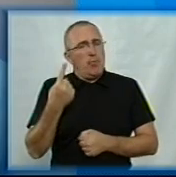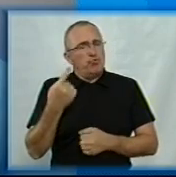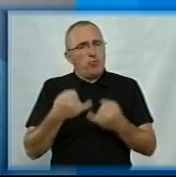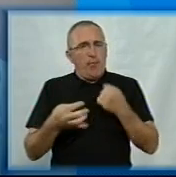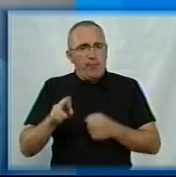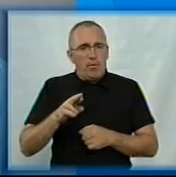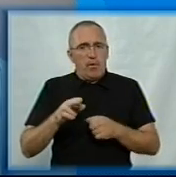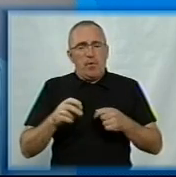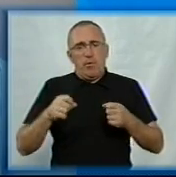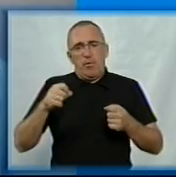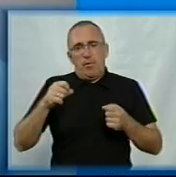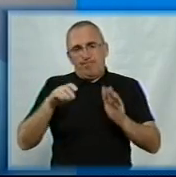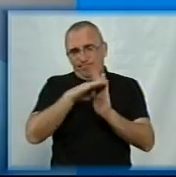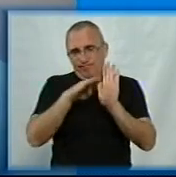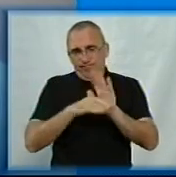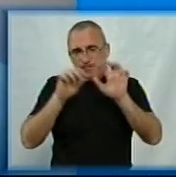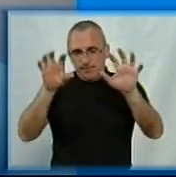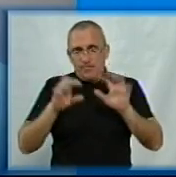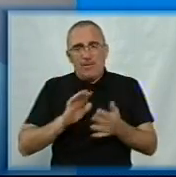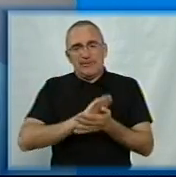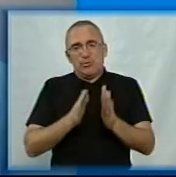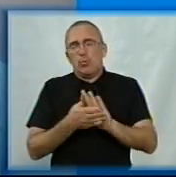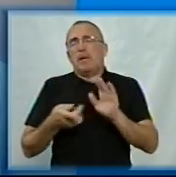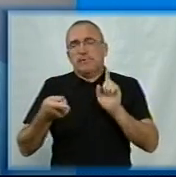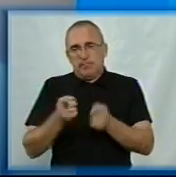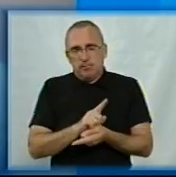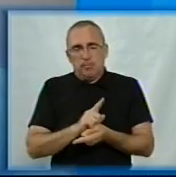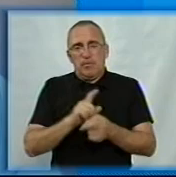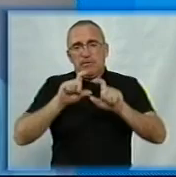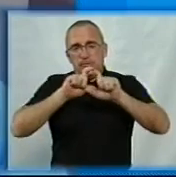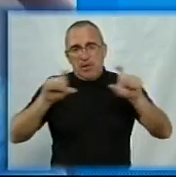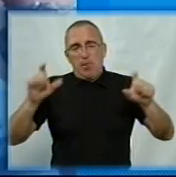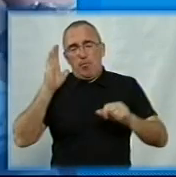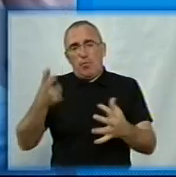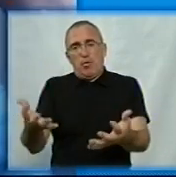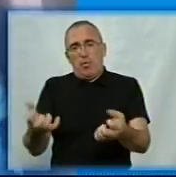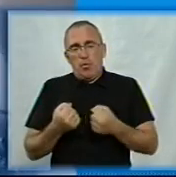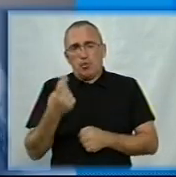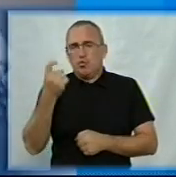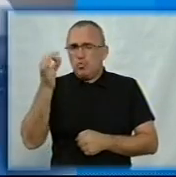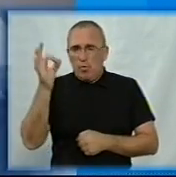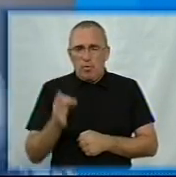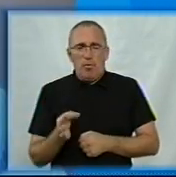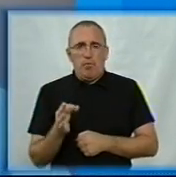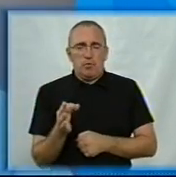згідно постанови, ця ситуація зміниться, і заклади будуть вже отримувати не 100%